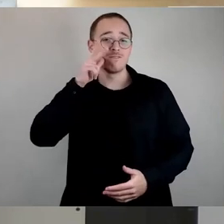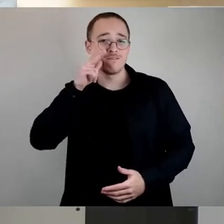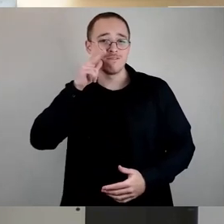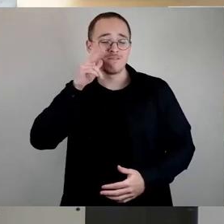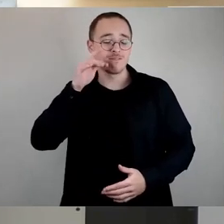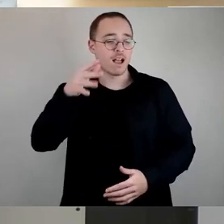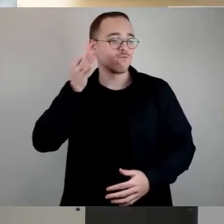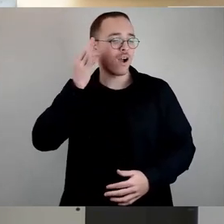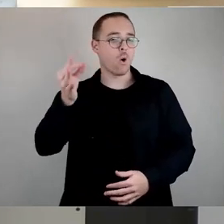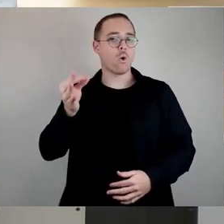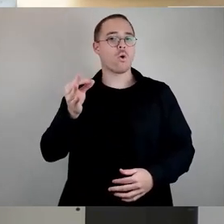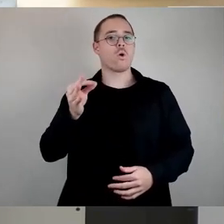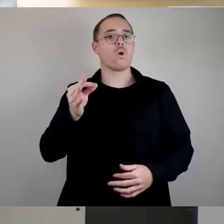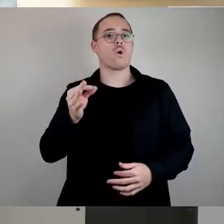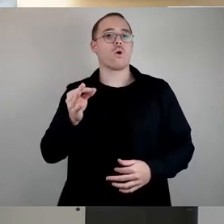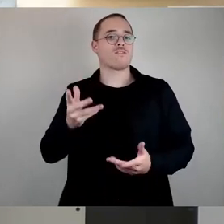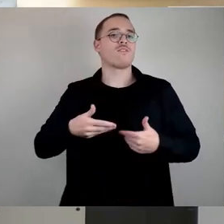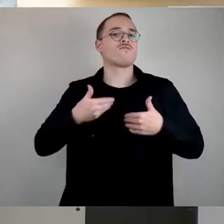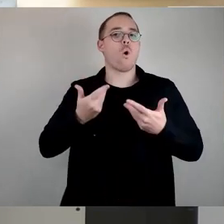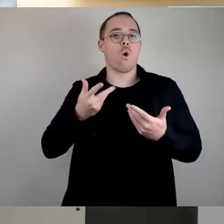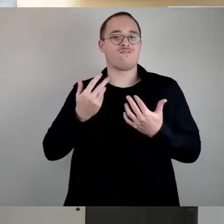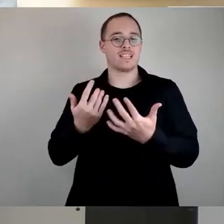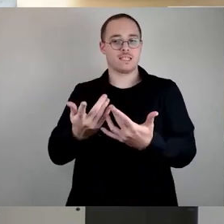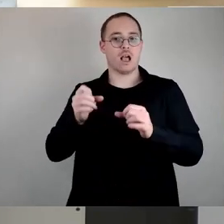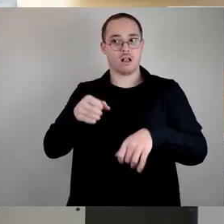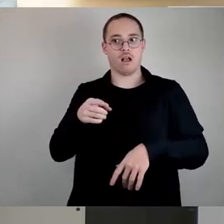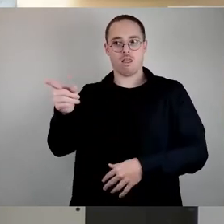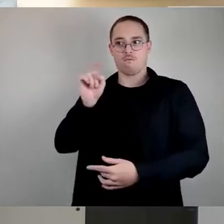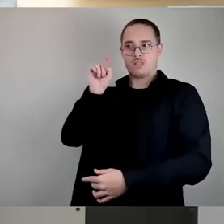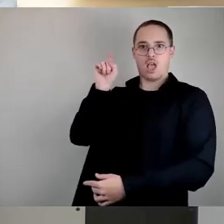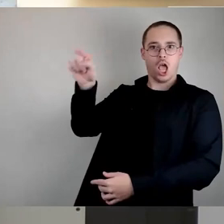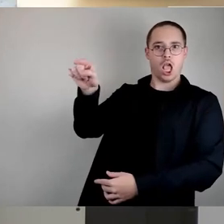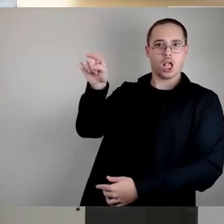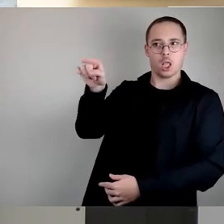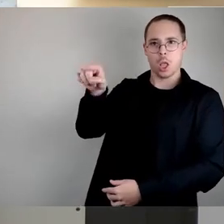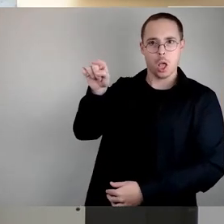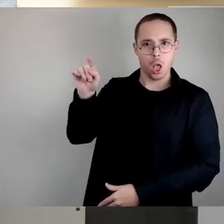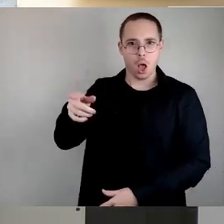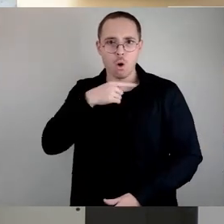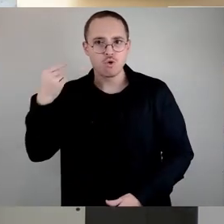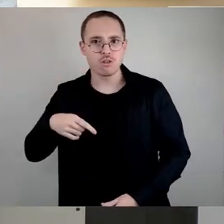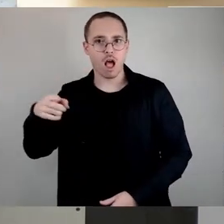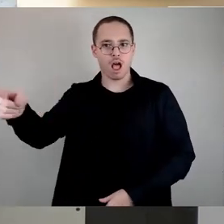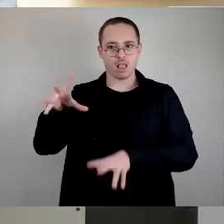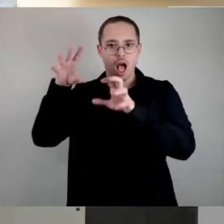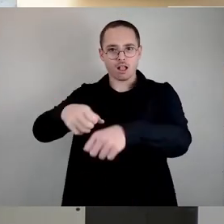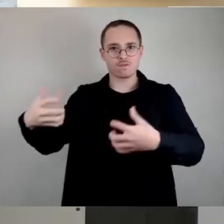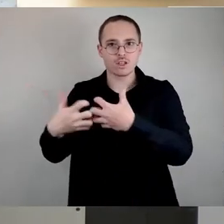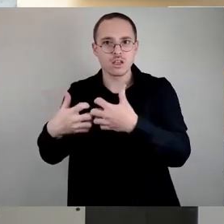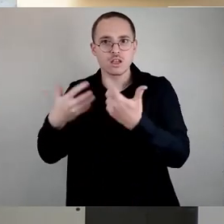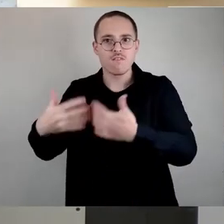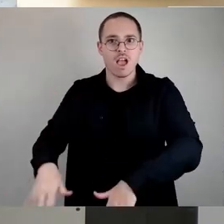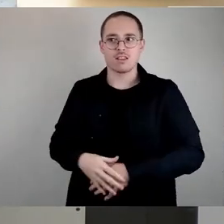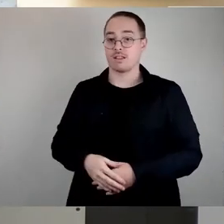mit den Finger auf Russland und den Angriffskrieg zeigen, die Verfehlungen im Umgang mit der Krise liegen am Ende bei der